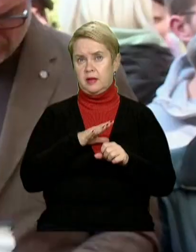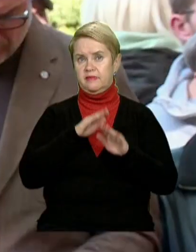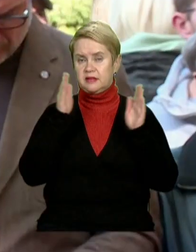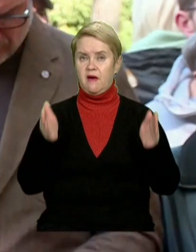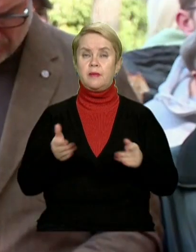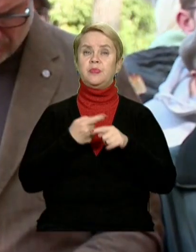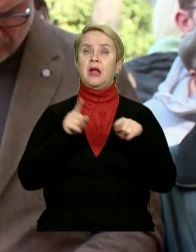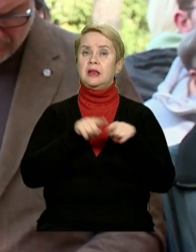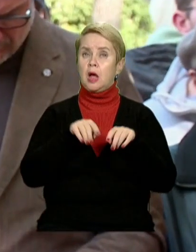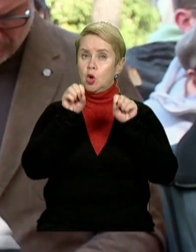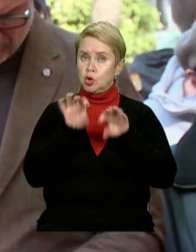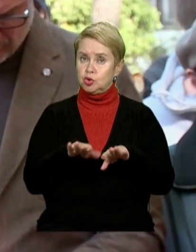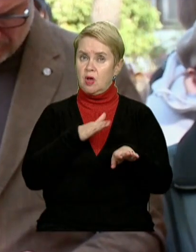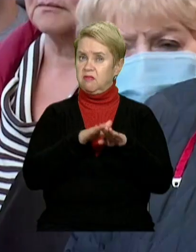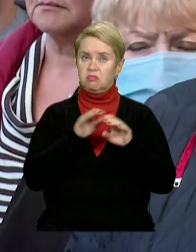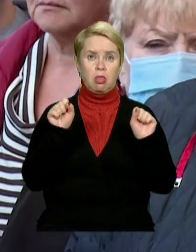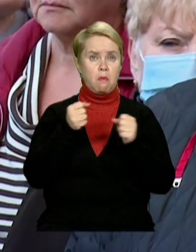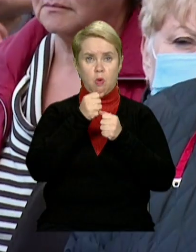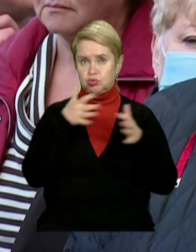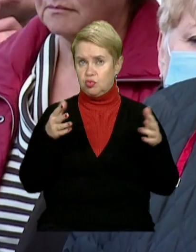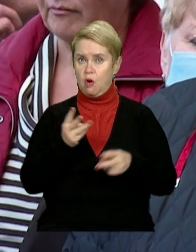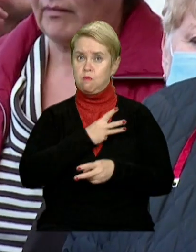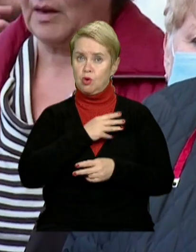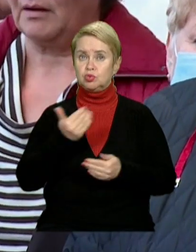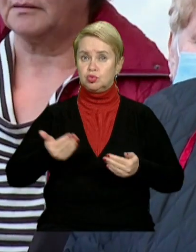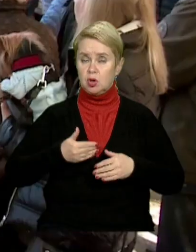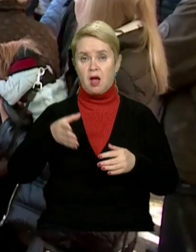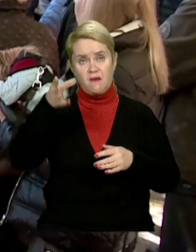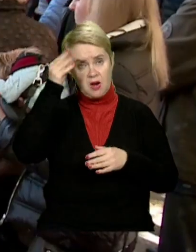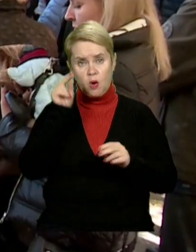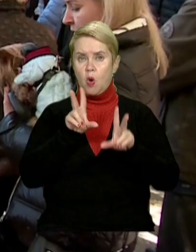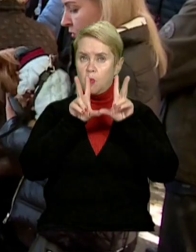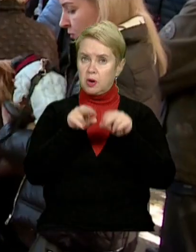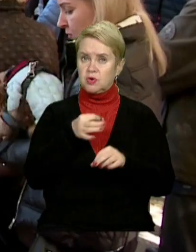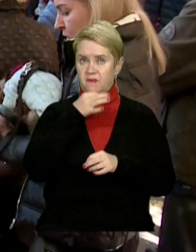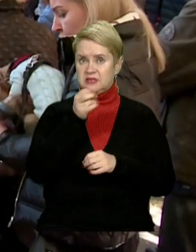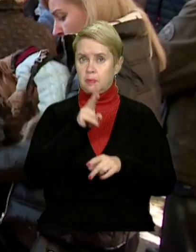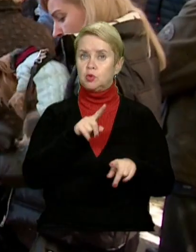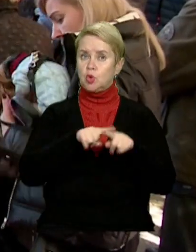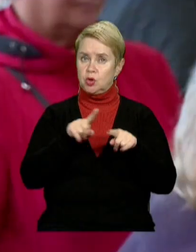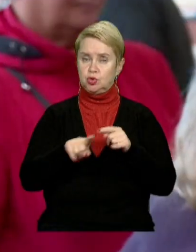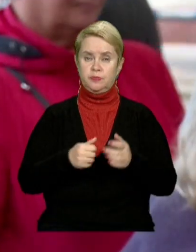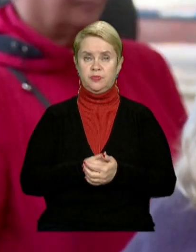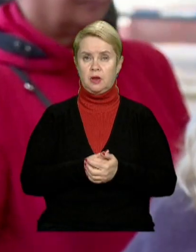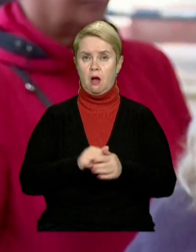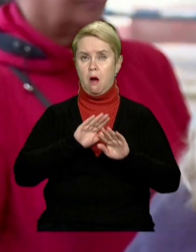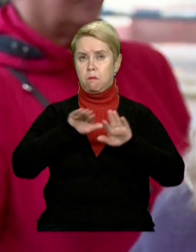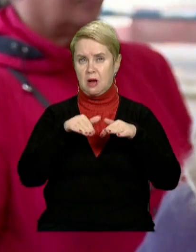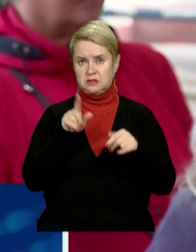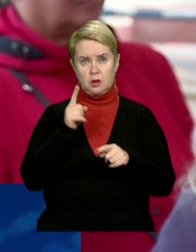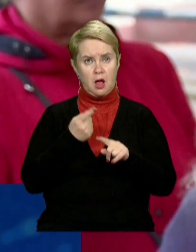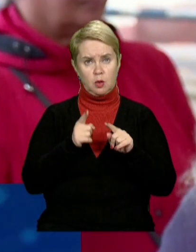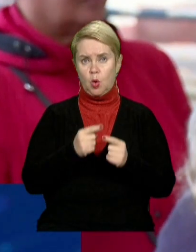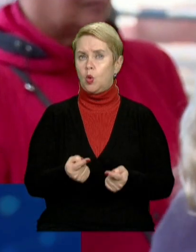арена. Але таке рішення виконати неможливо. Побажання жителів врахували і пообіцяли відповісти якомога скоріше. Басейн – це теж